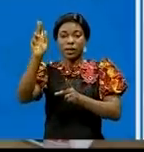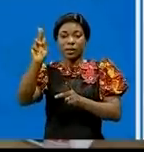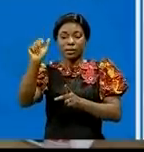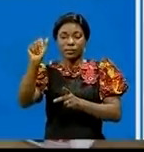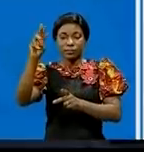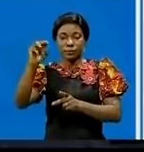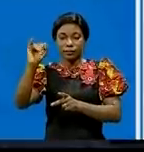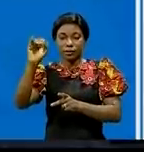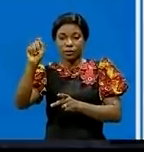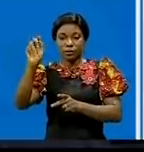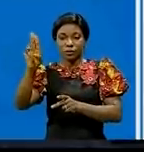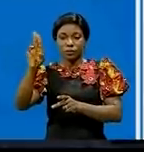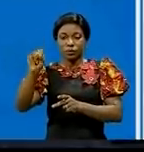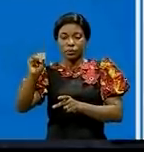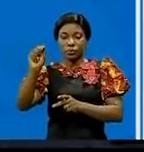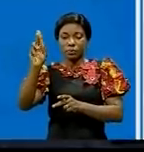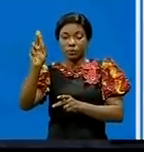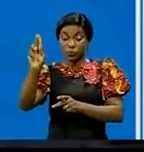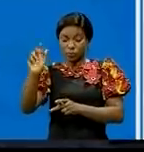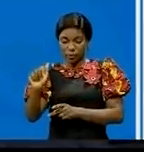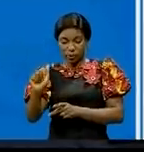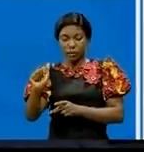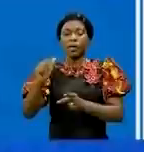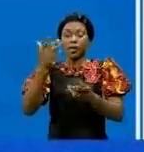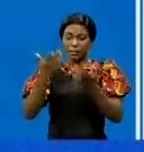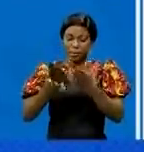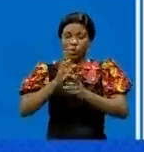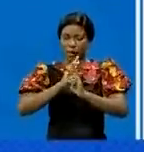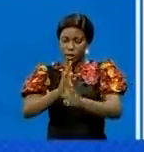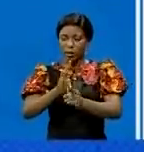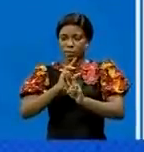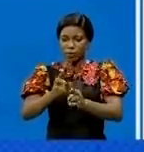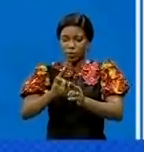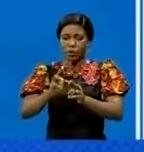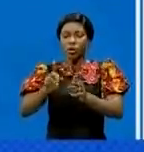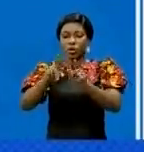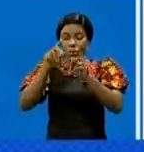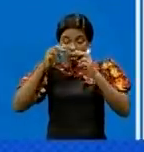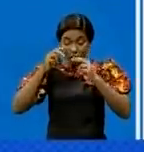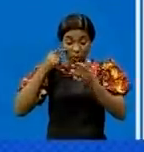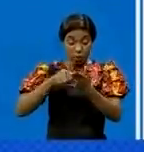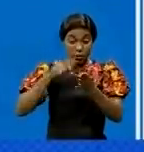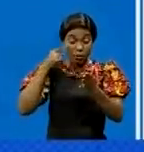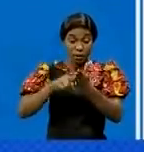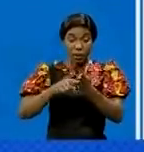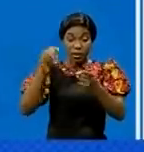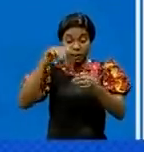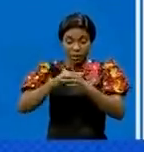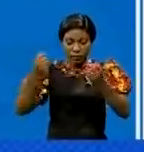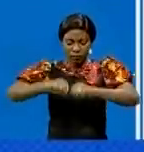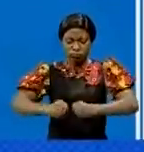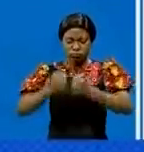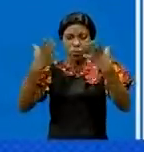de Munga dans la province du sud Kivu, suivant le rapport fourni par l'Observatoire volcanologique de Goma.